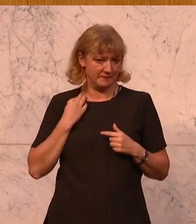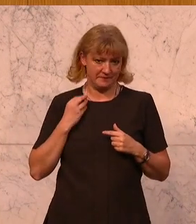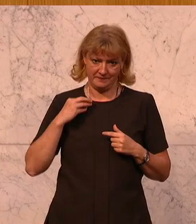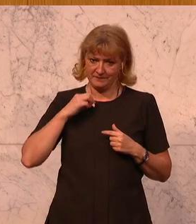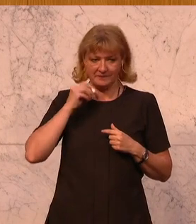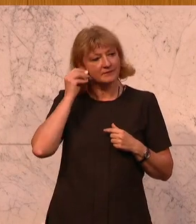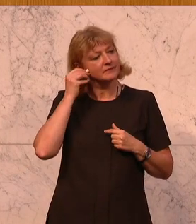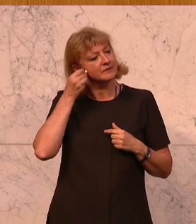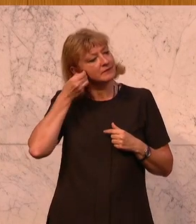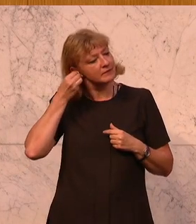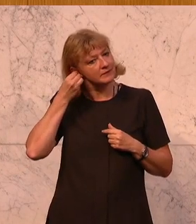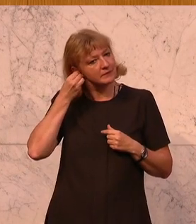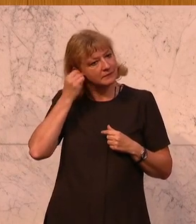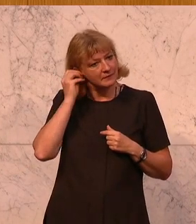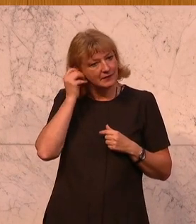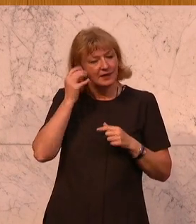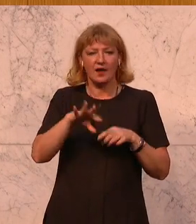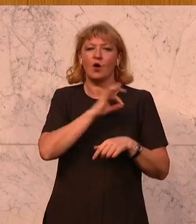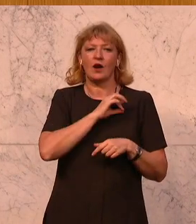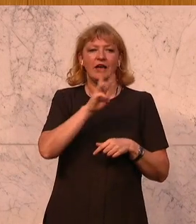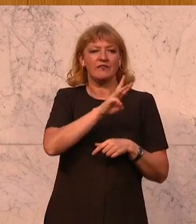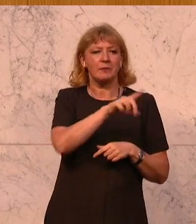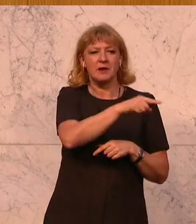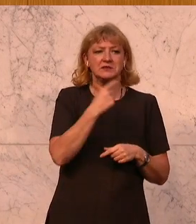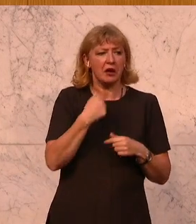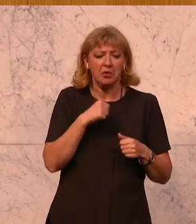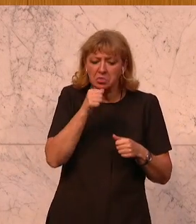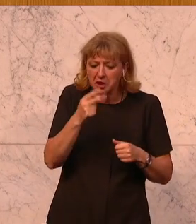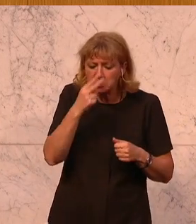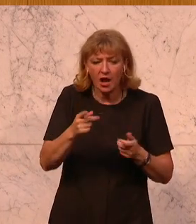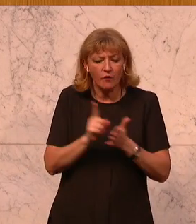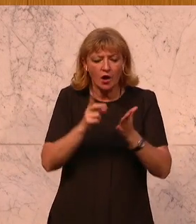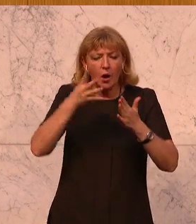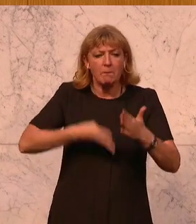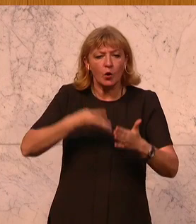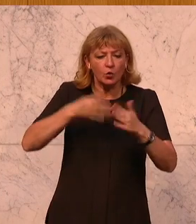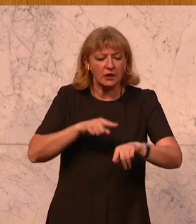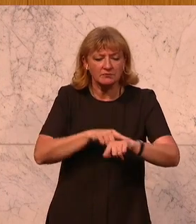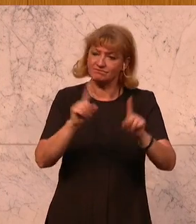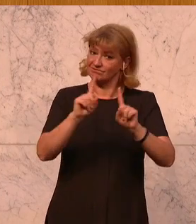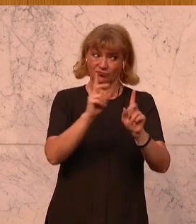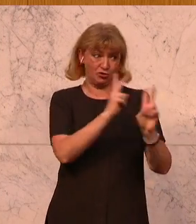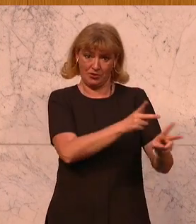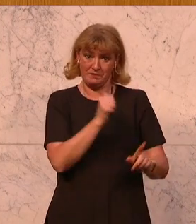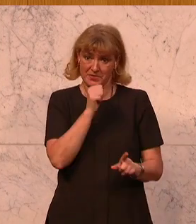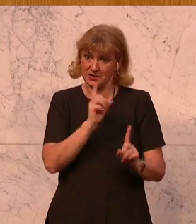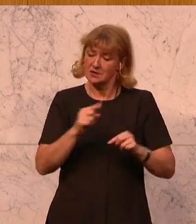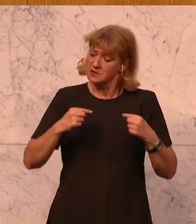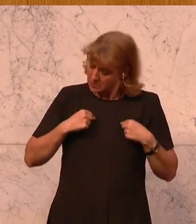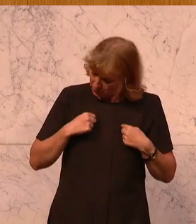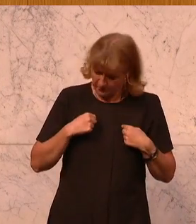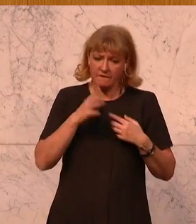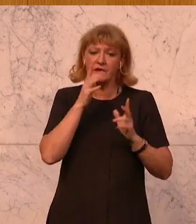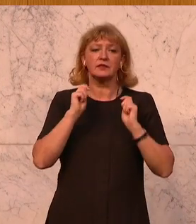gehen nicht auf die Begutachtung und auf die Ausschussbegutachtung ein. Das ist nicht der Fall. Ich habe es im Ausschuss auch erwähnt. Wir werden hier einen